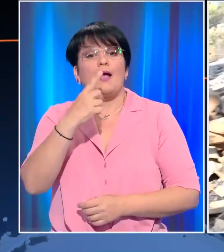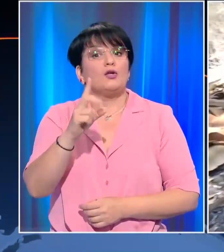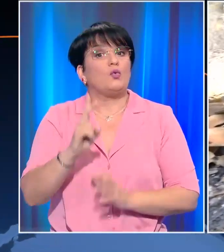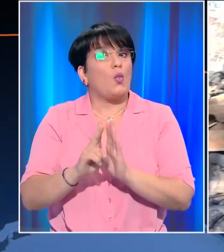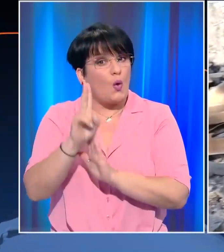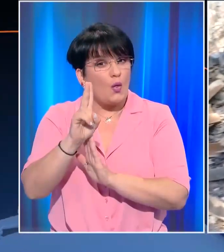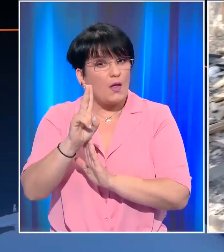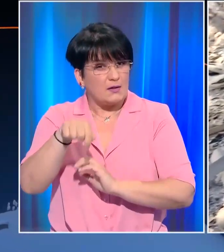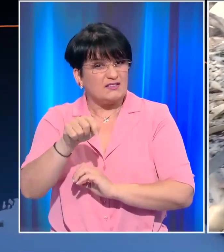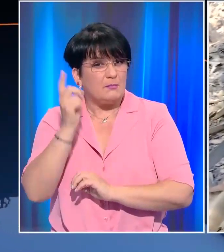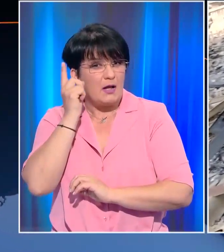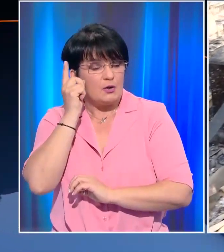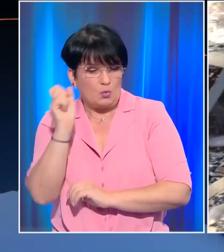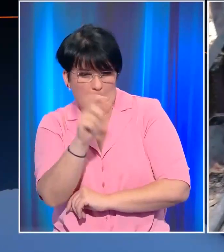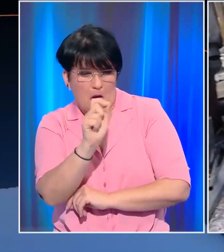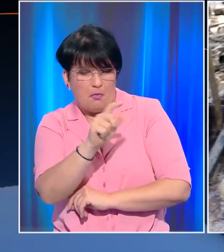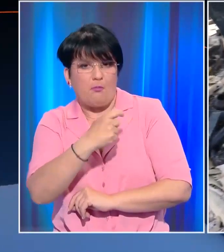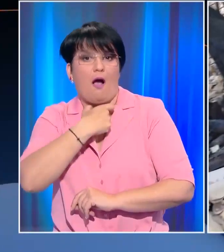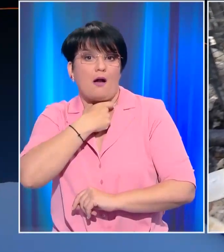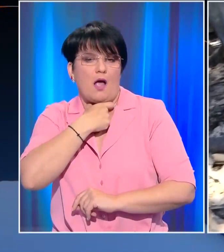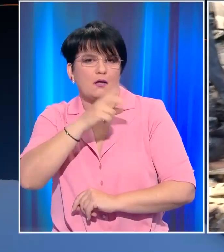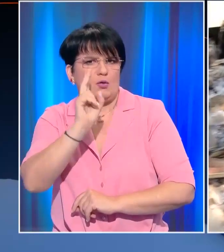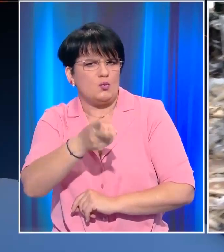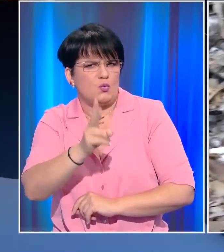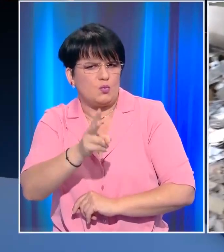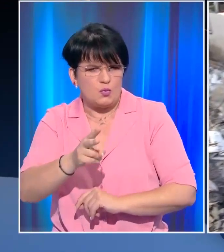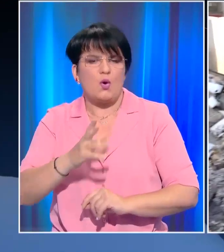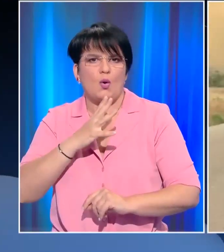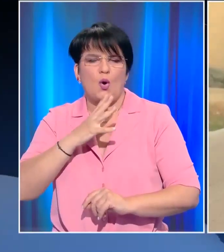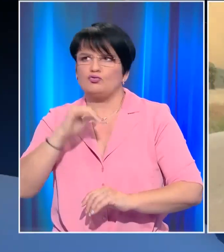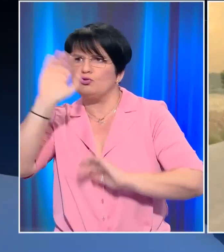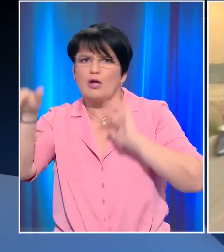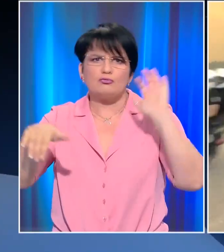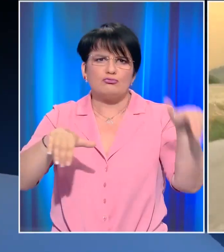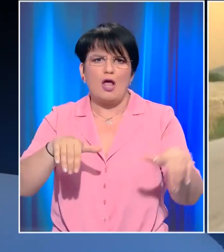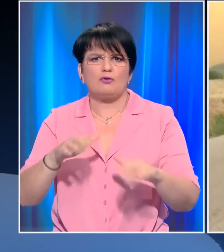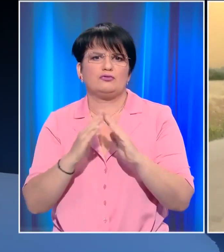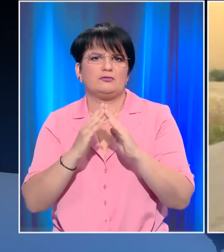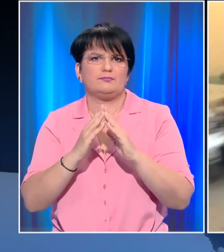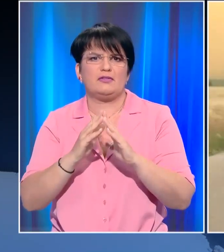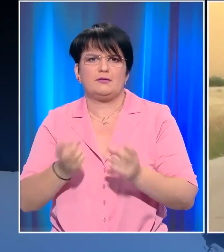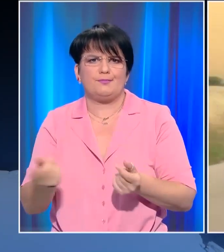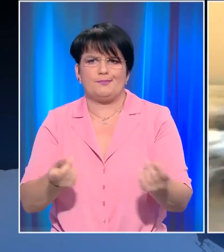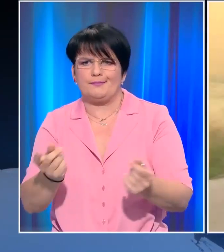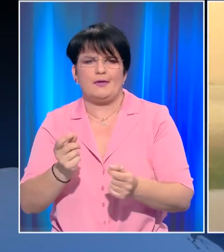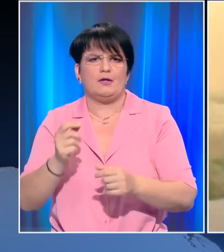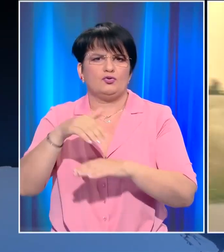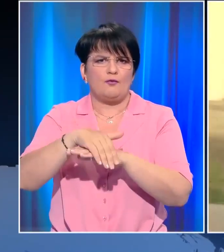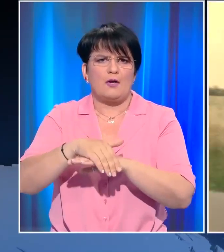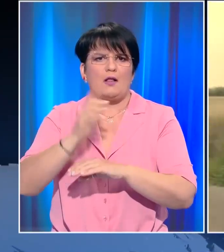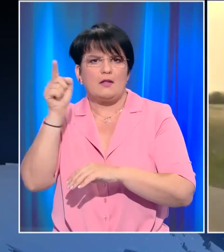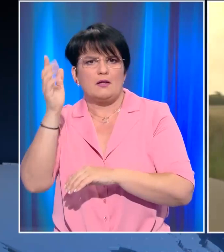σήμερα Γιάννη για αυτήν ακριβώς τη φωτιά. Κάτοικοι έξω δεν έχουν κοιμηθεί στα σπίτια τους από χθες το βράδυ.